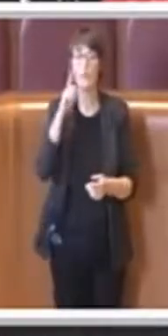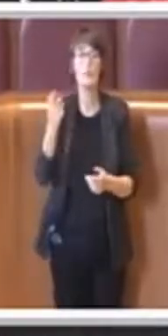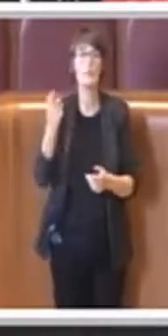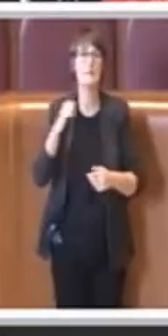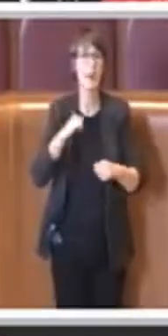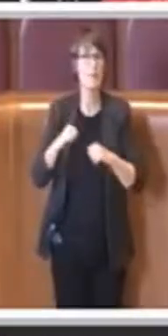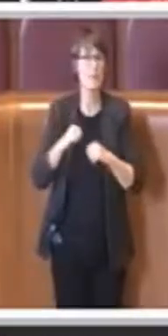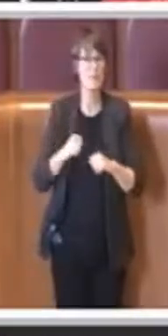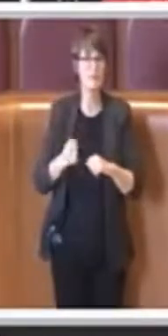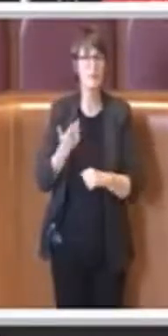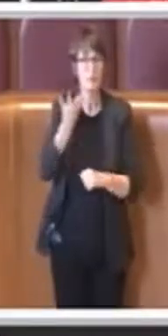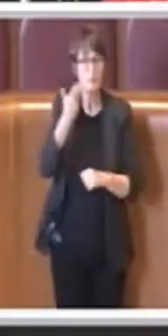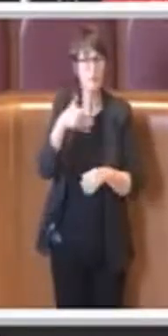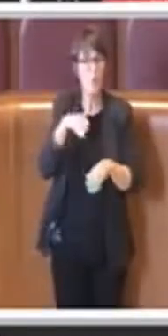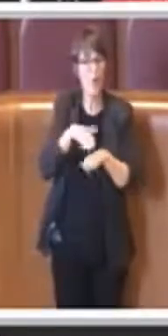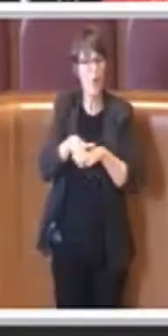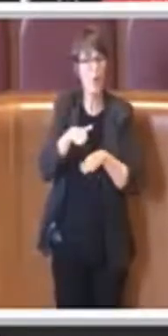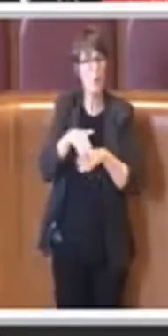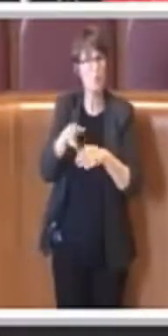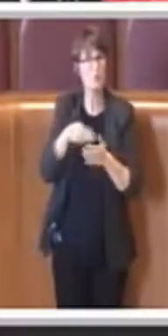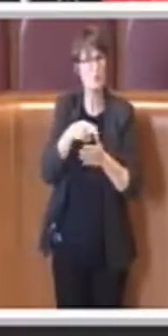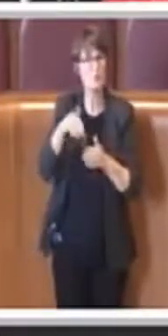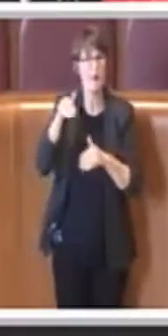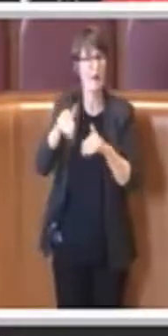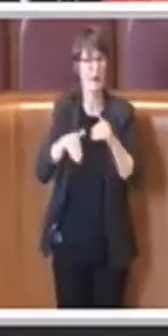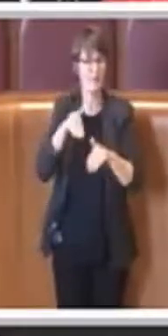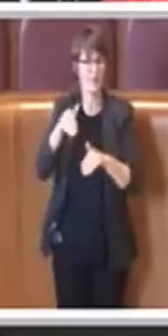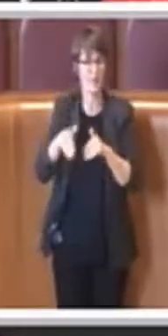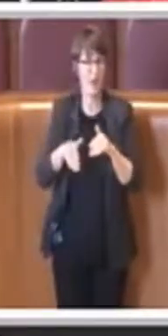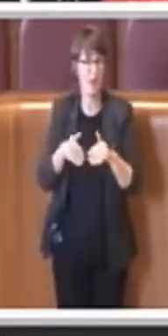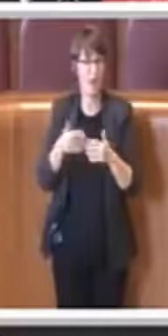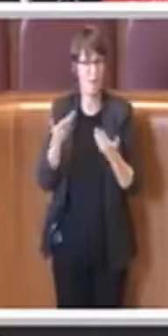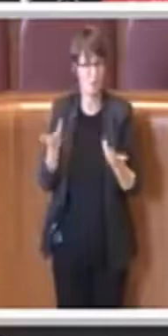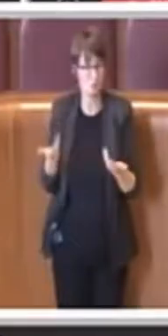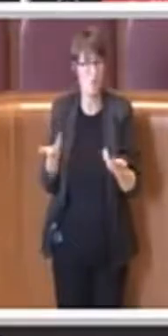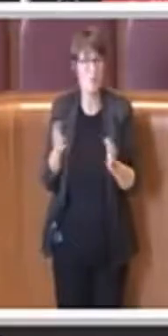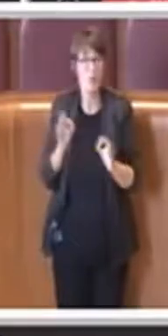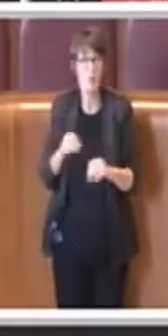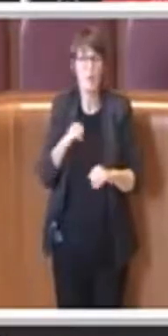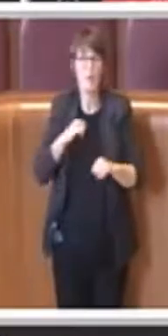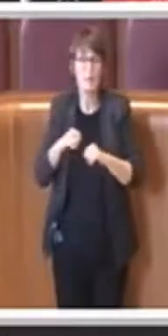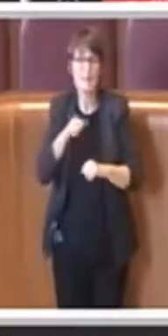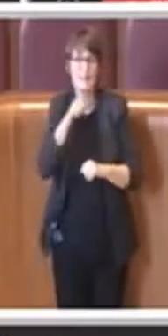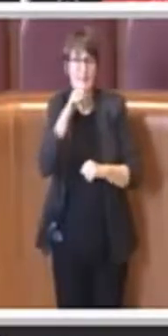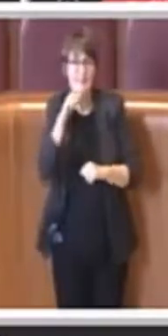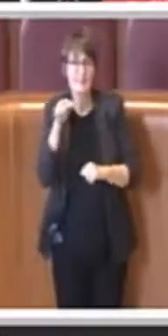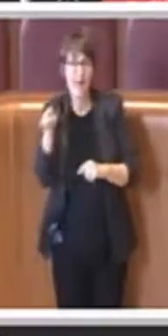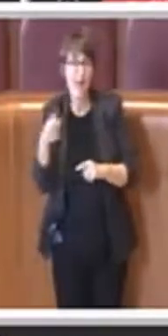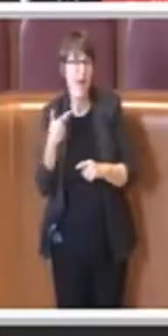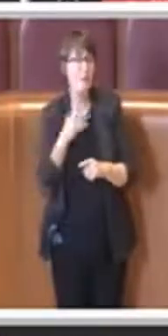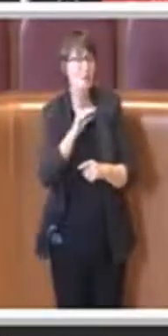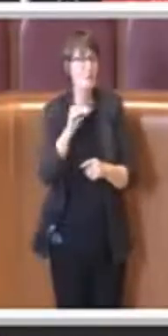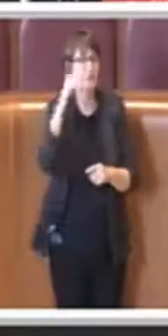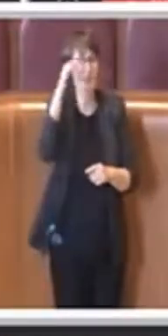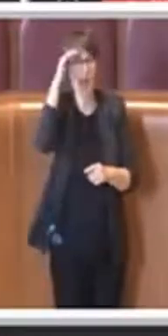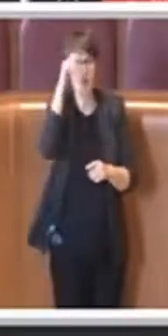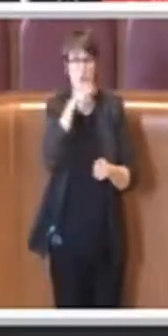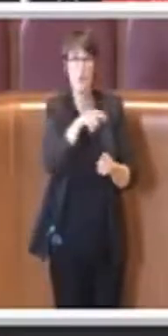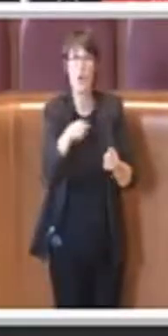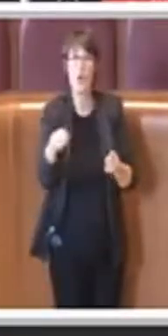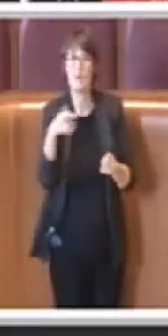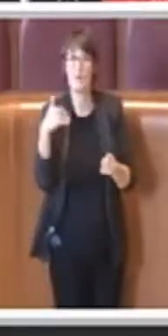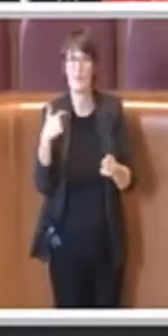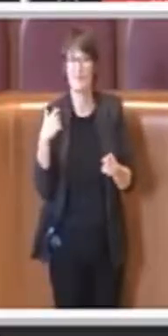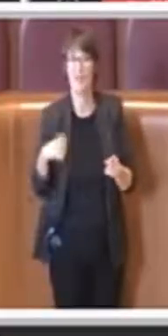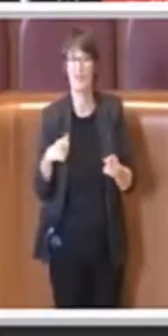ed essendo l'amministrazione stessa che intende consultare ed ascoltare ovviamente la cittadinanza